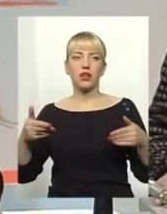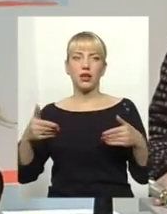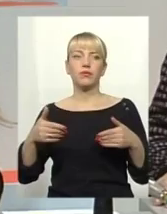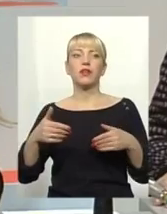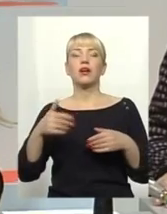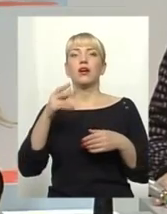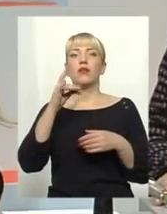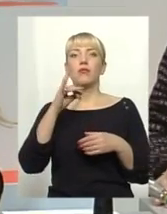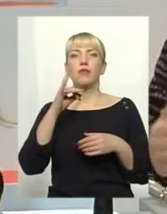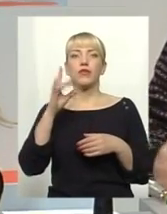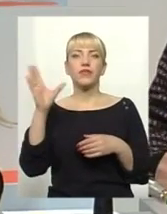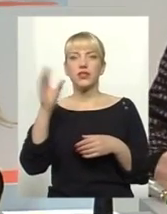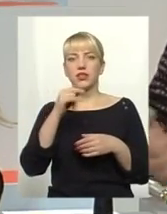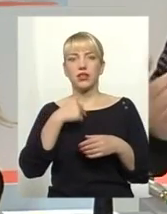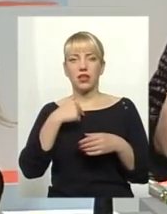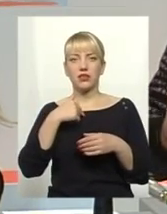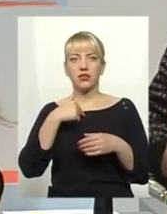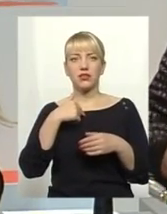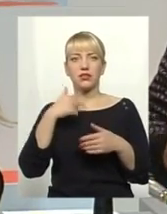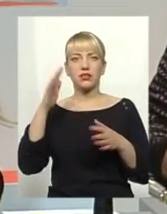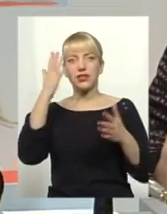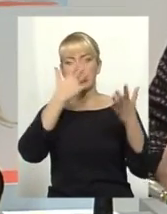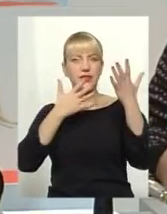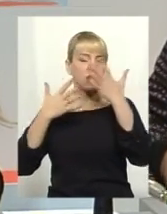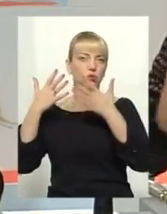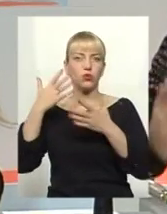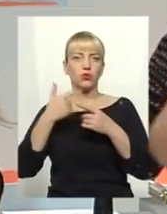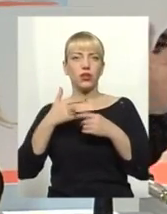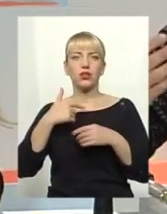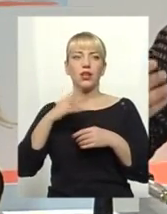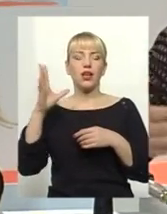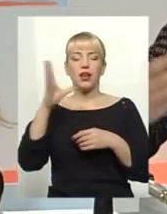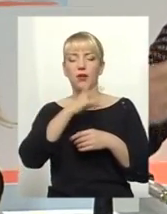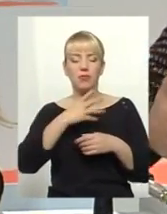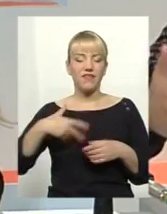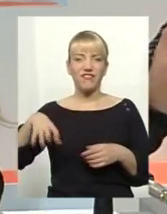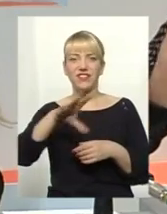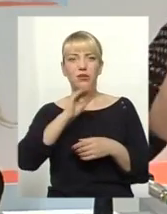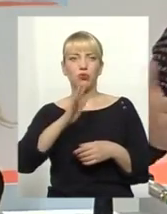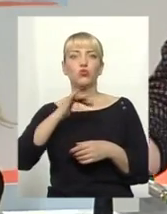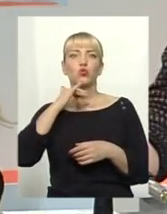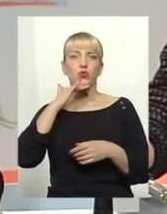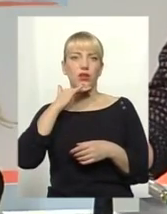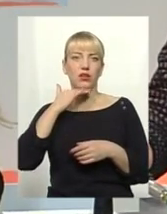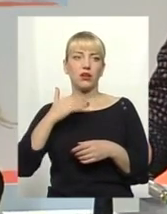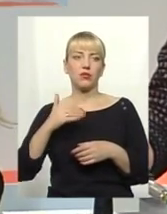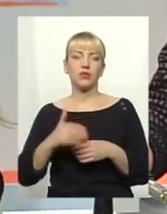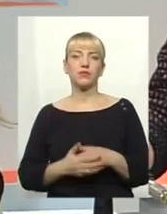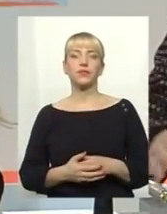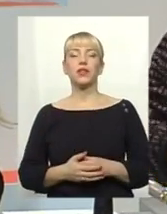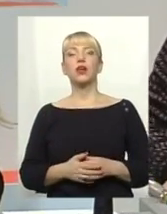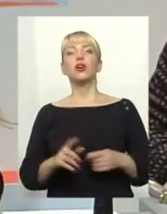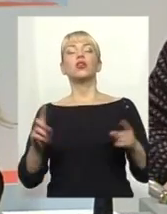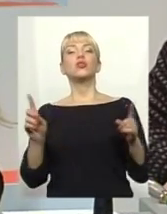усіх за дурнів. Нас, владу в цій країні, будуть тримати за дурнів наші слуги. Що